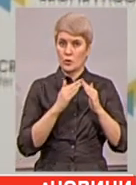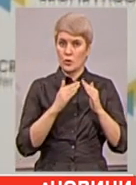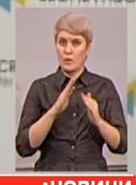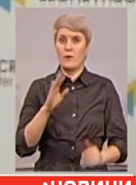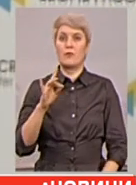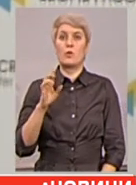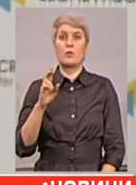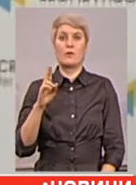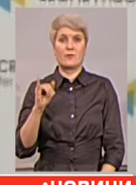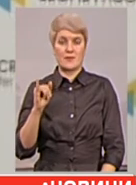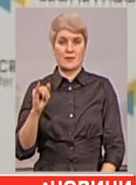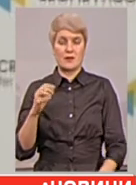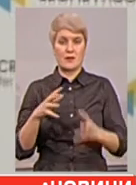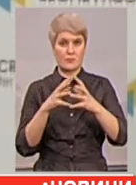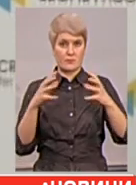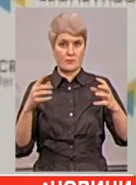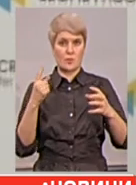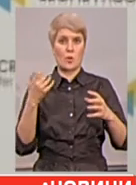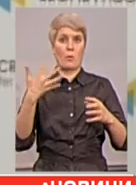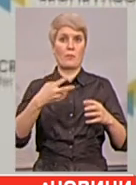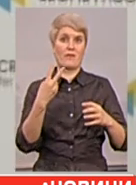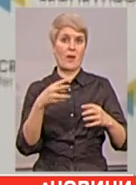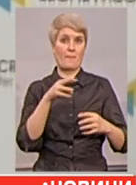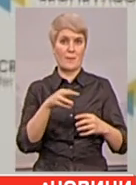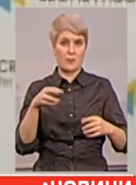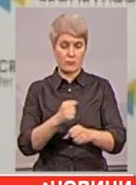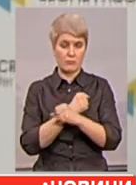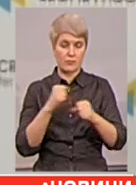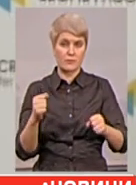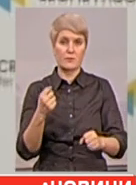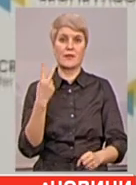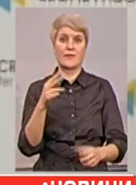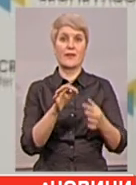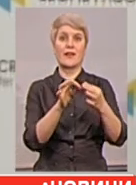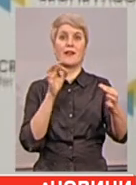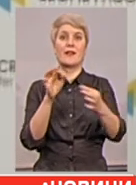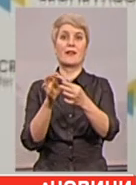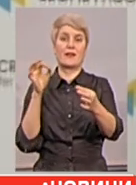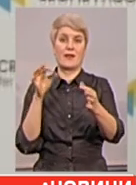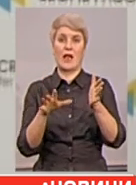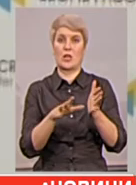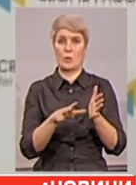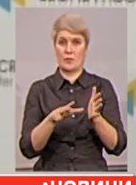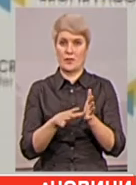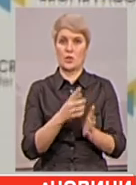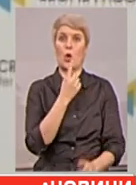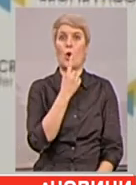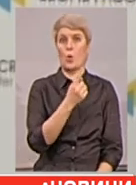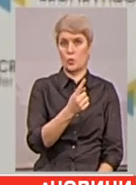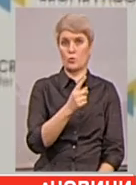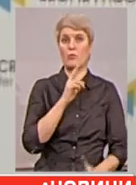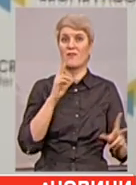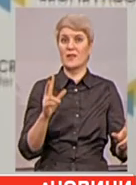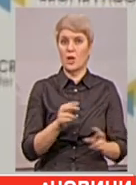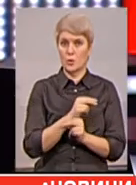району боєприпасом калібром 152 мм пошкоджено дві лінії електропередач. Наразі одну з них вдалося